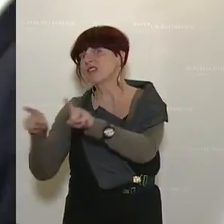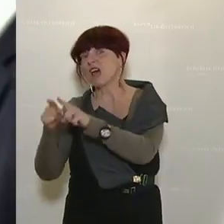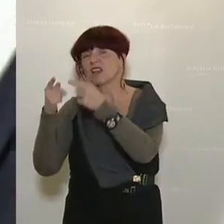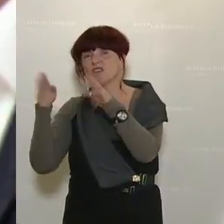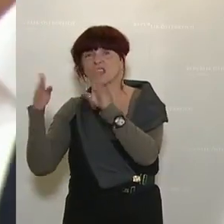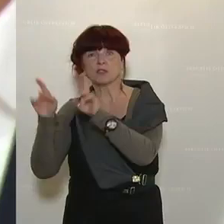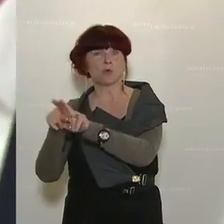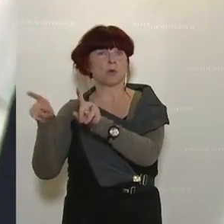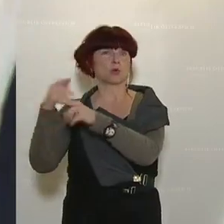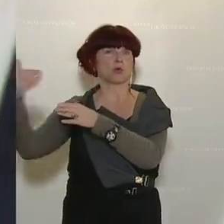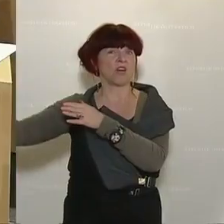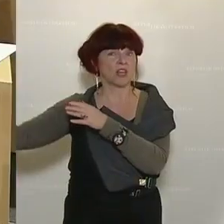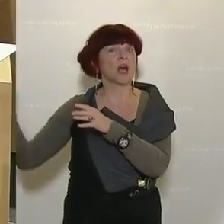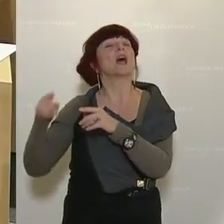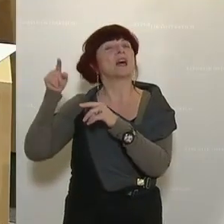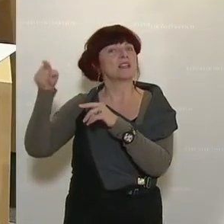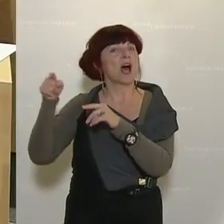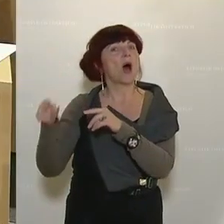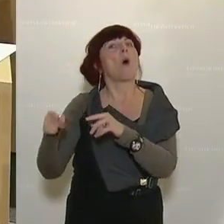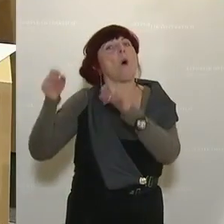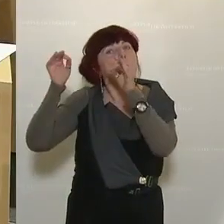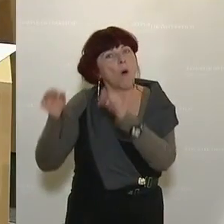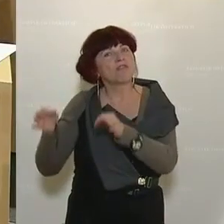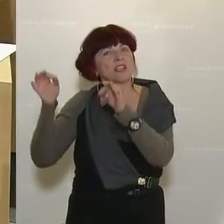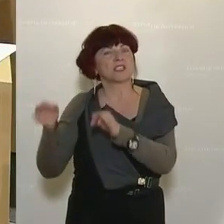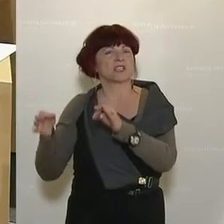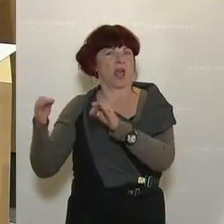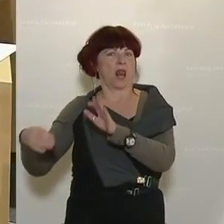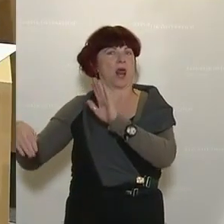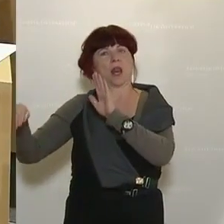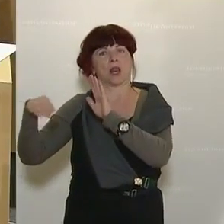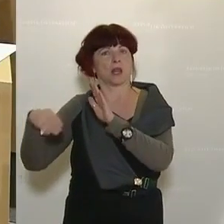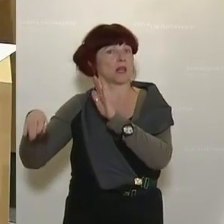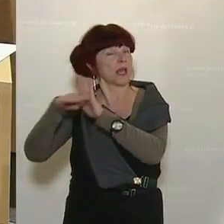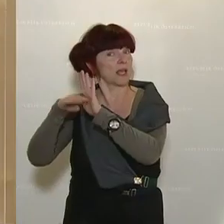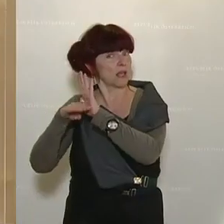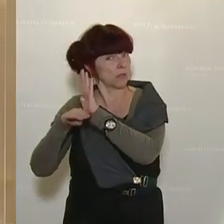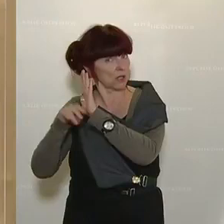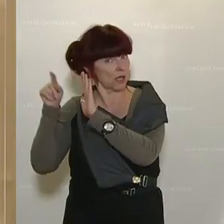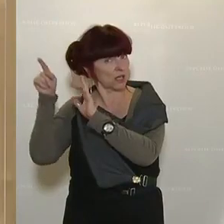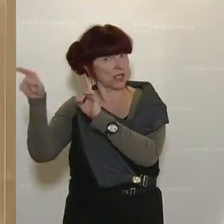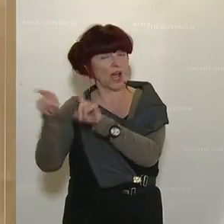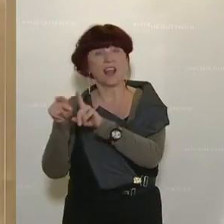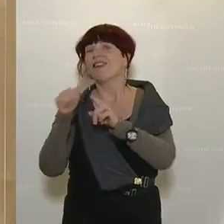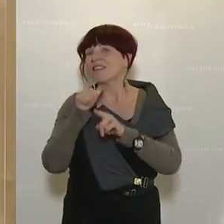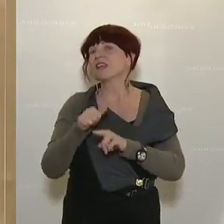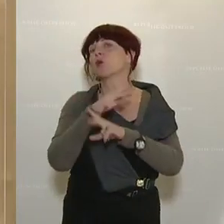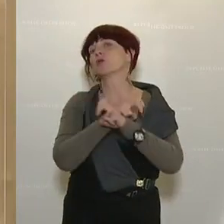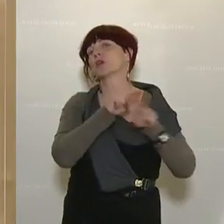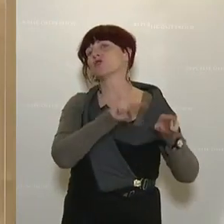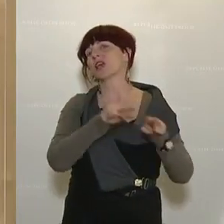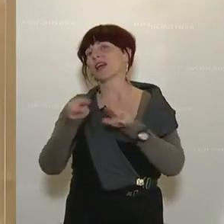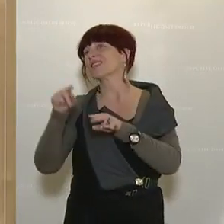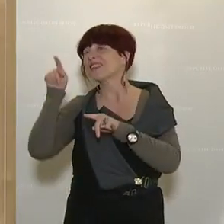Netz ja auch noch die offizielle Legitimation gibt, anstatt von österreichischen Gerichten ausgesprochen, selbst